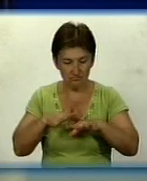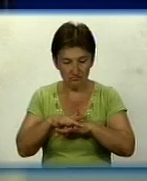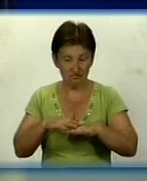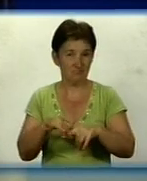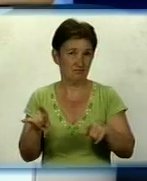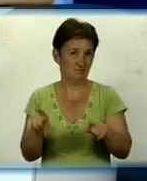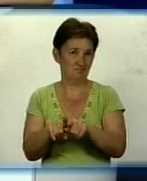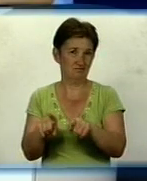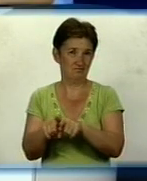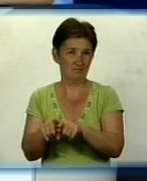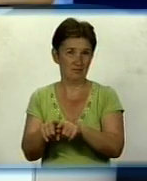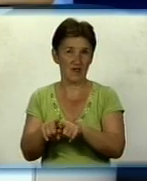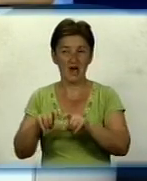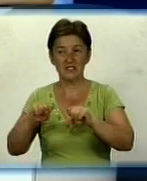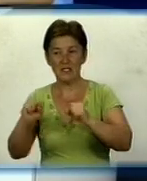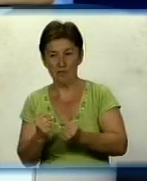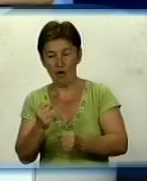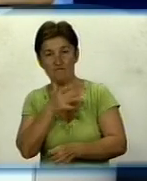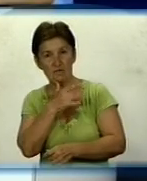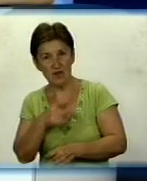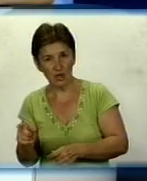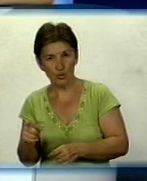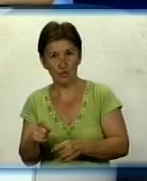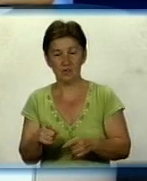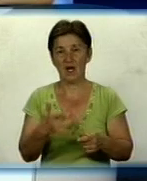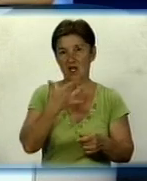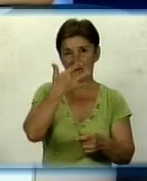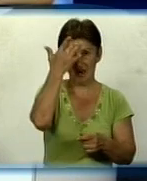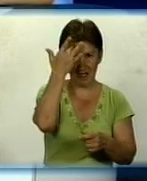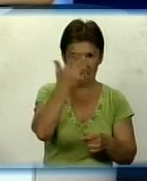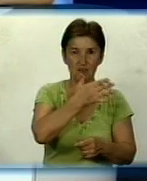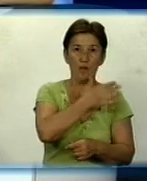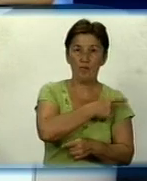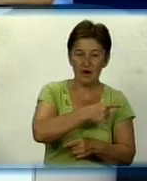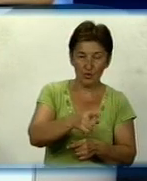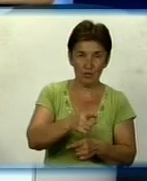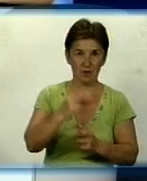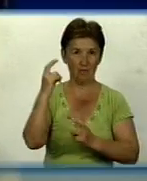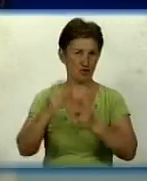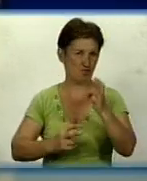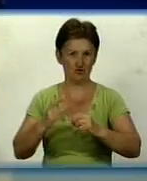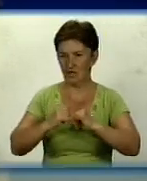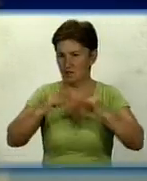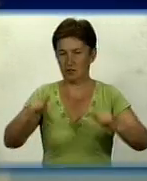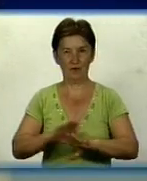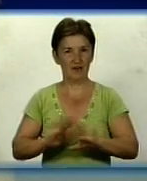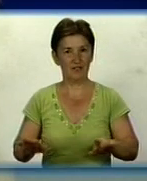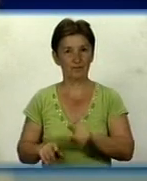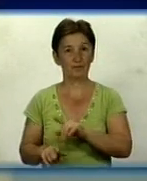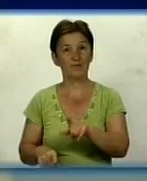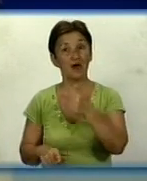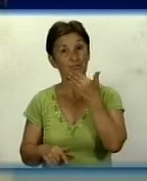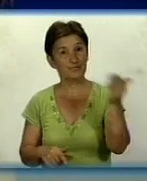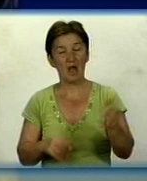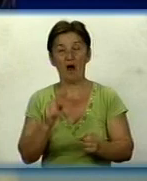рівні тримається. Тобто, як в зимові періоди, так само і в літній період промисловість не споживає. Олександр Олександрович, щодо якості води.